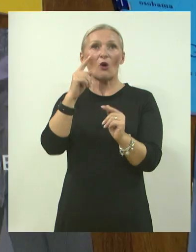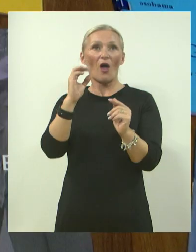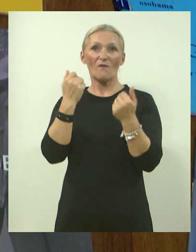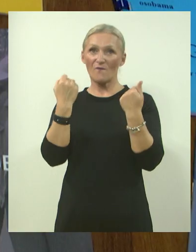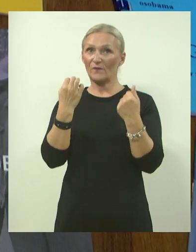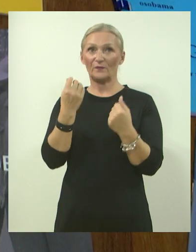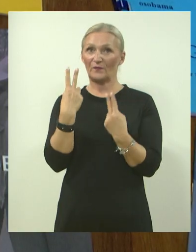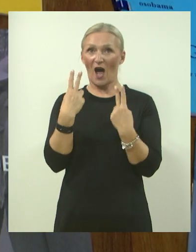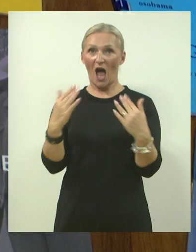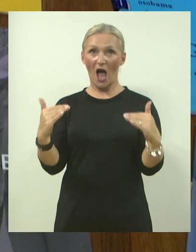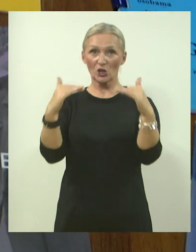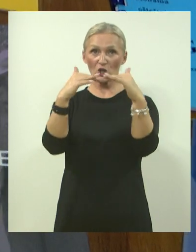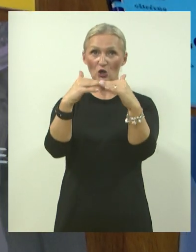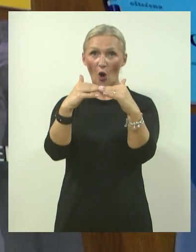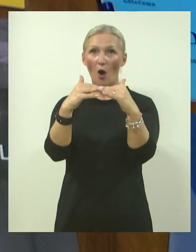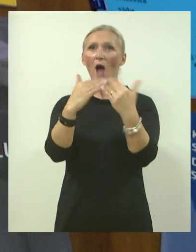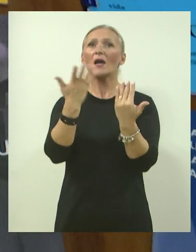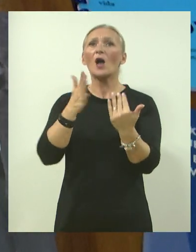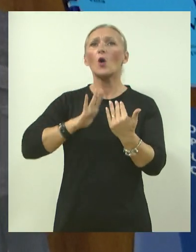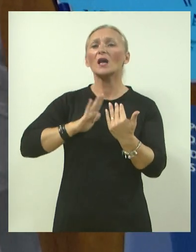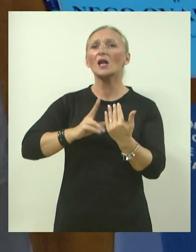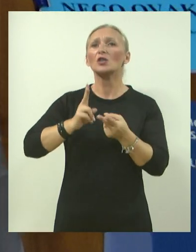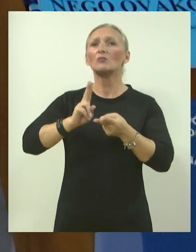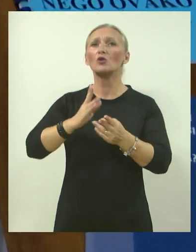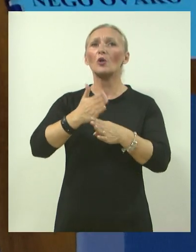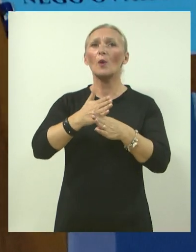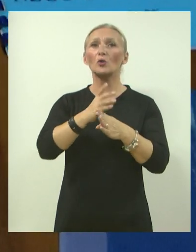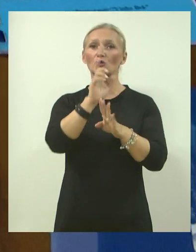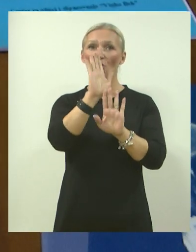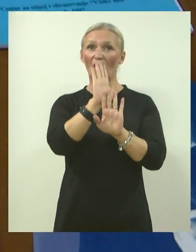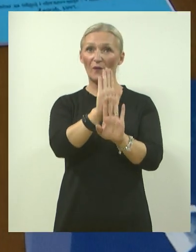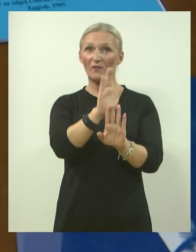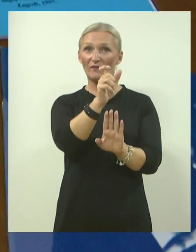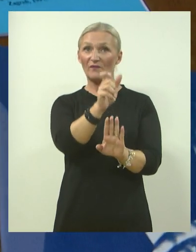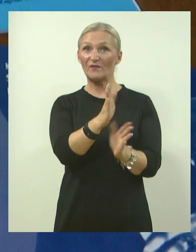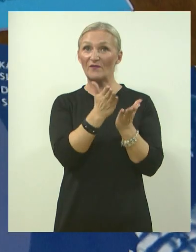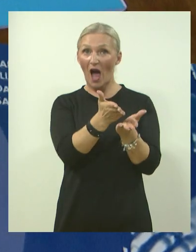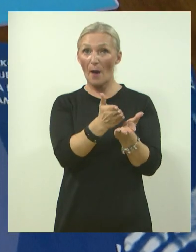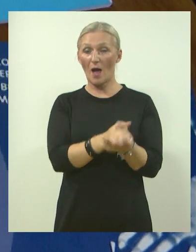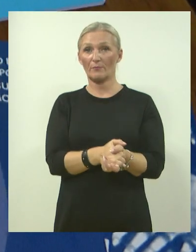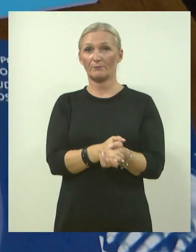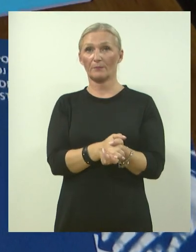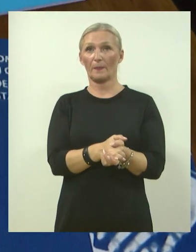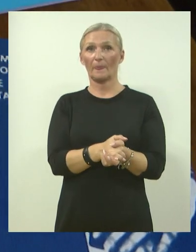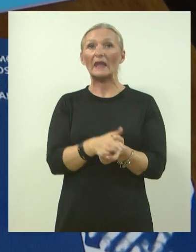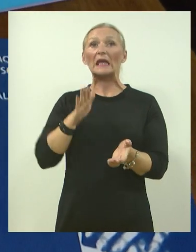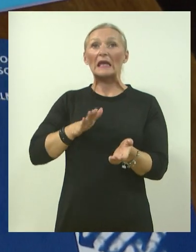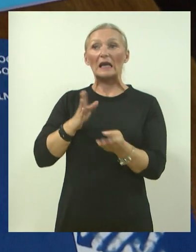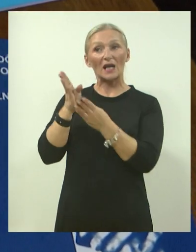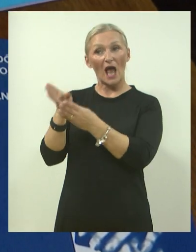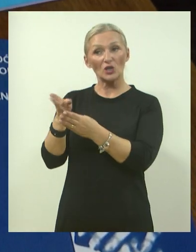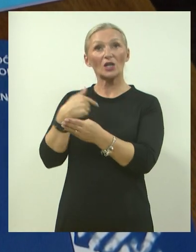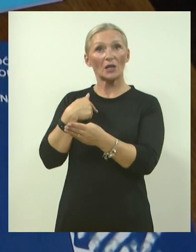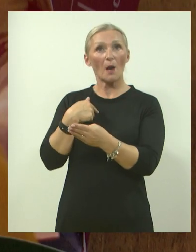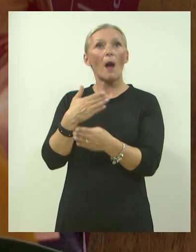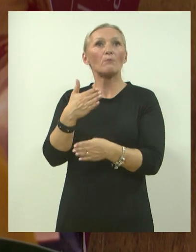Što i kako građani mogu pomoći i vama? Pa građani nam pomažu.